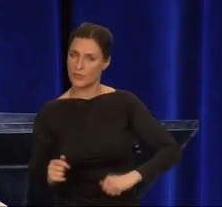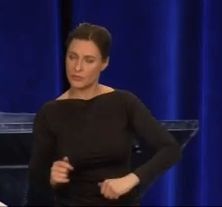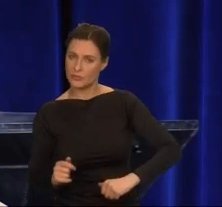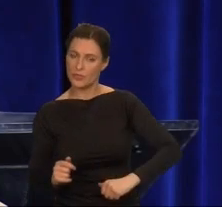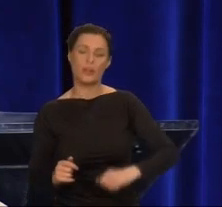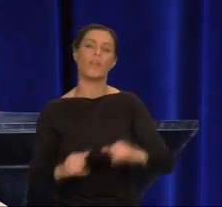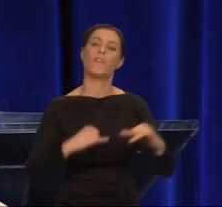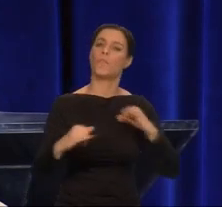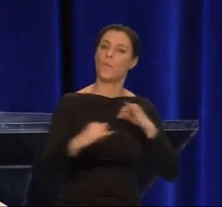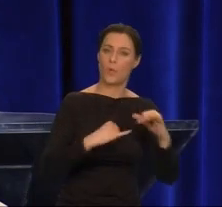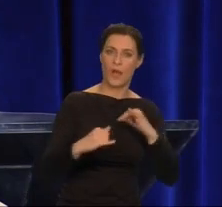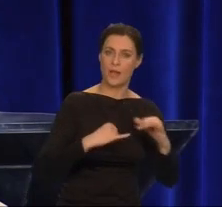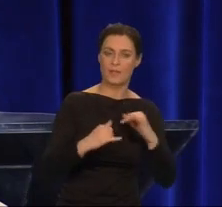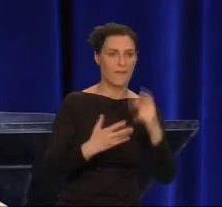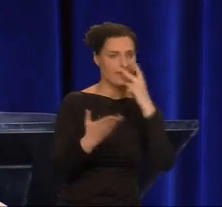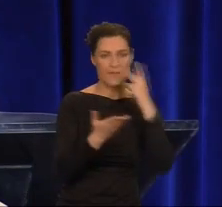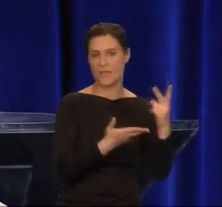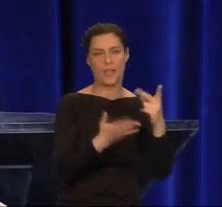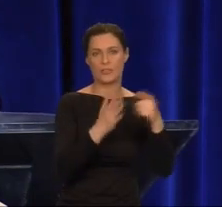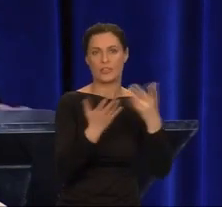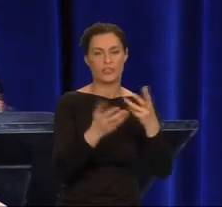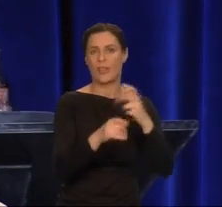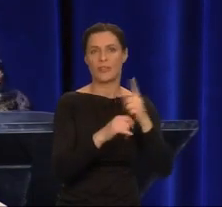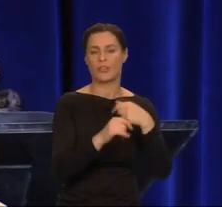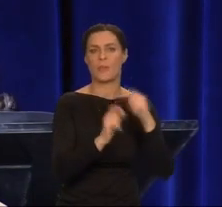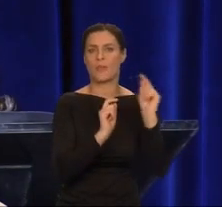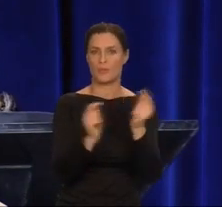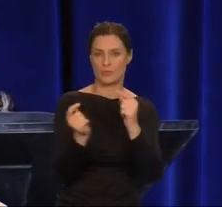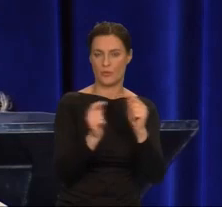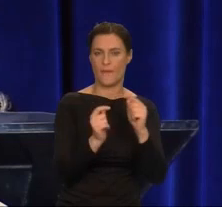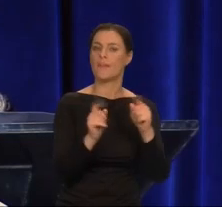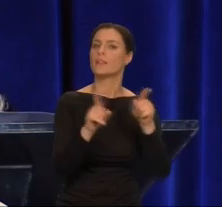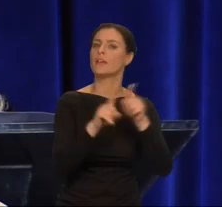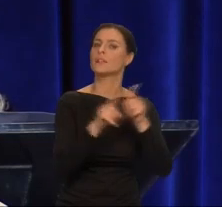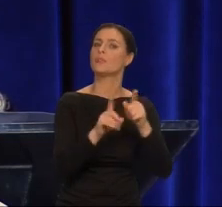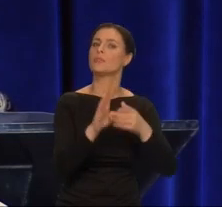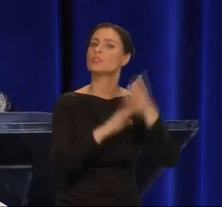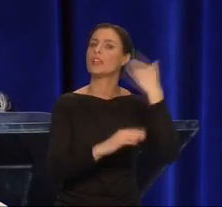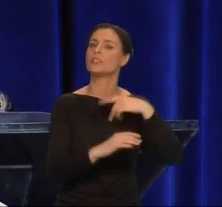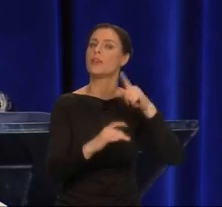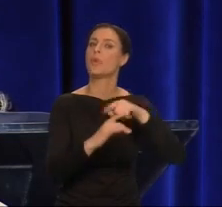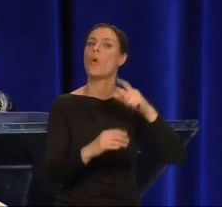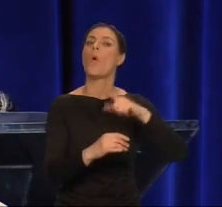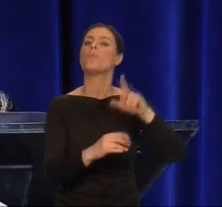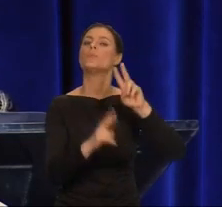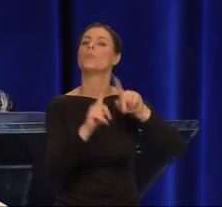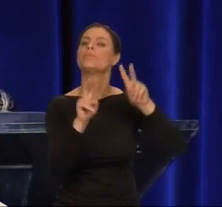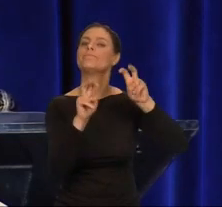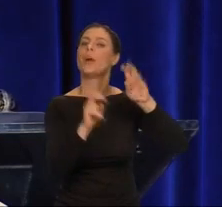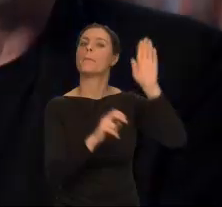Jego władza wydaje się bezdyskusyjna. Tak samo było z boskim prawem królów.